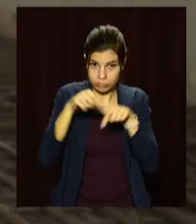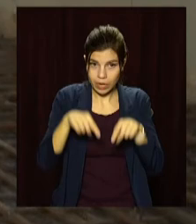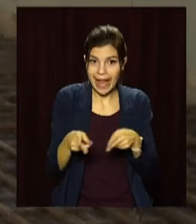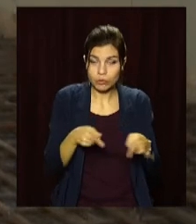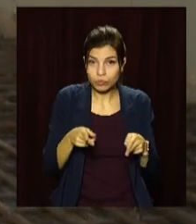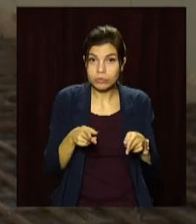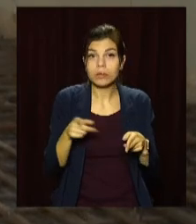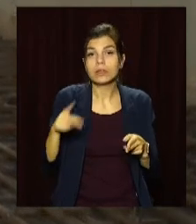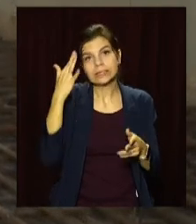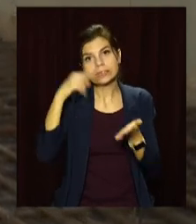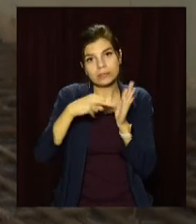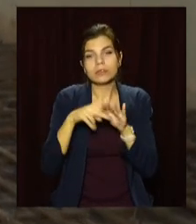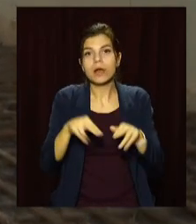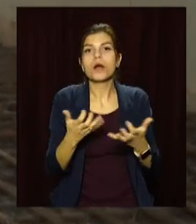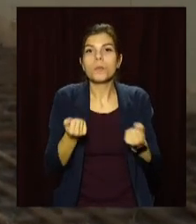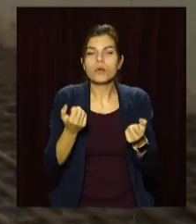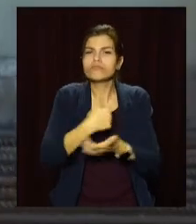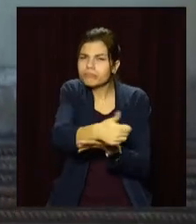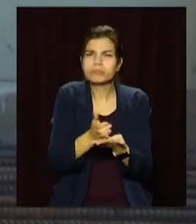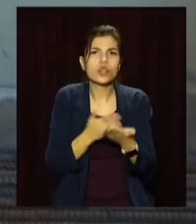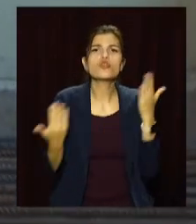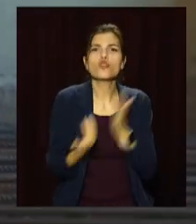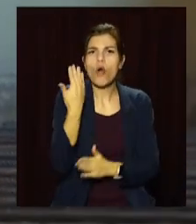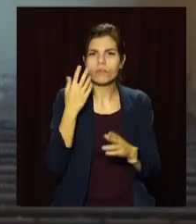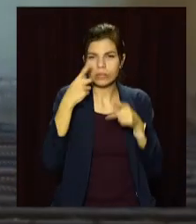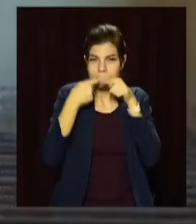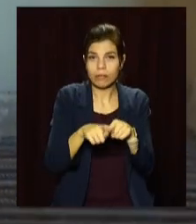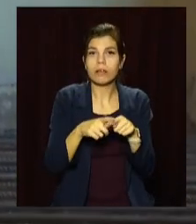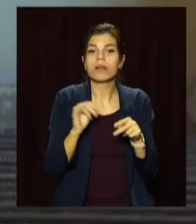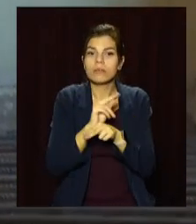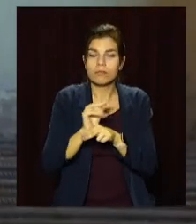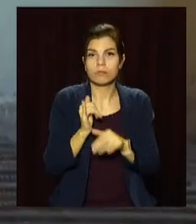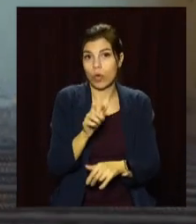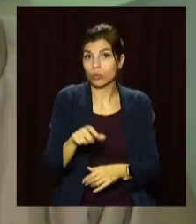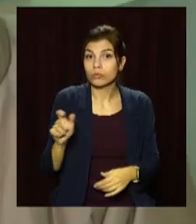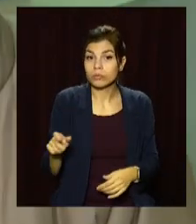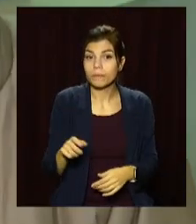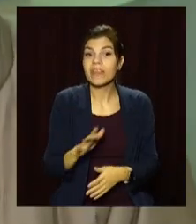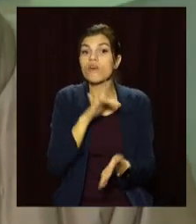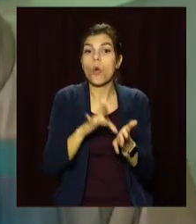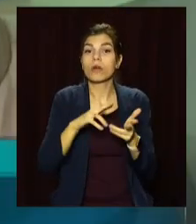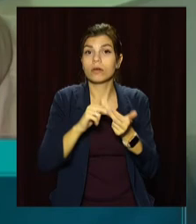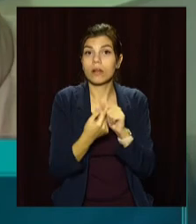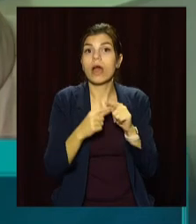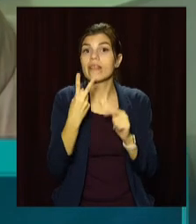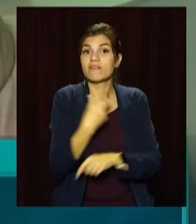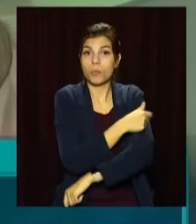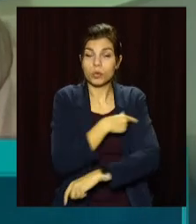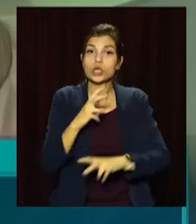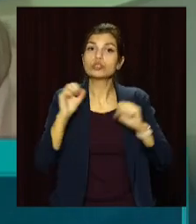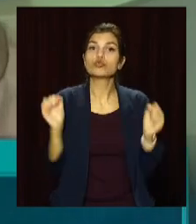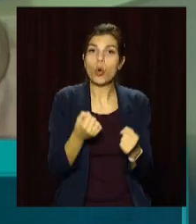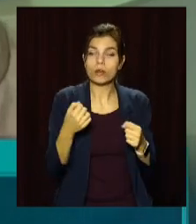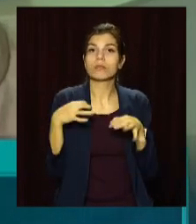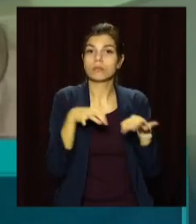планують облаштувати сучасне приймальне відділення та придбати медичне обладнання для лікування пацієнтів. В місті Кам'янському це дві лікарні, лікарні скорої